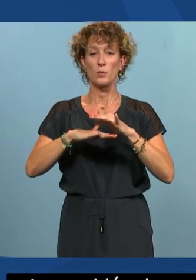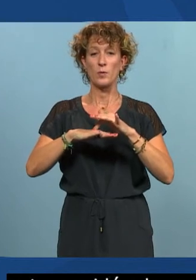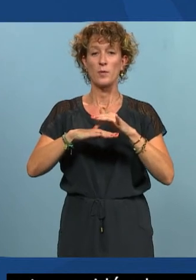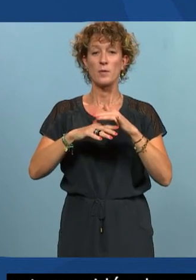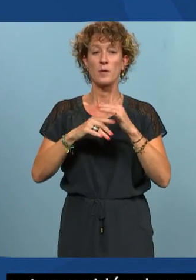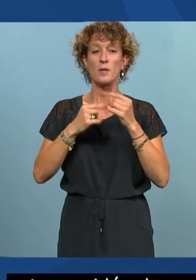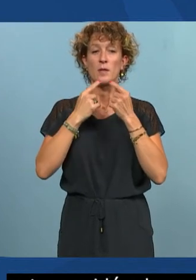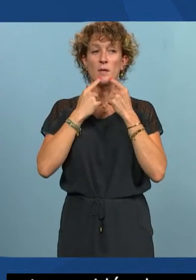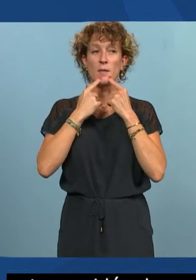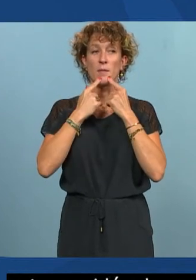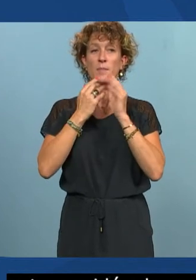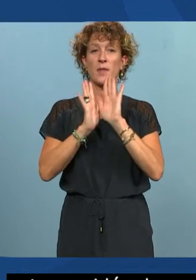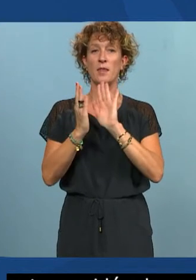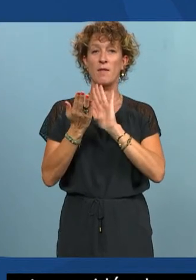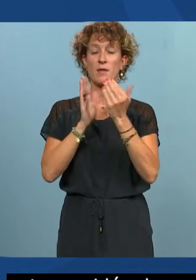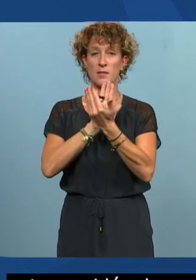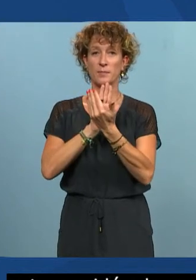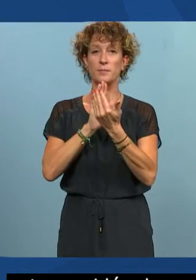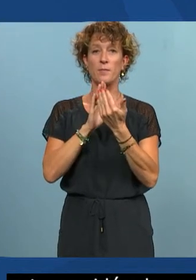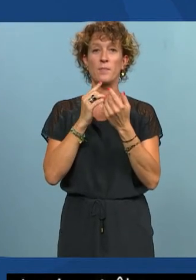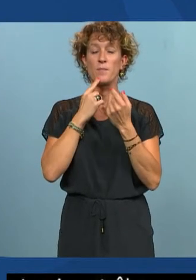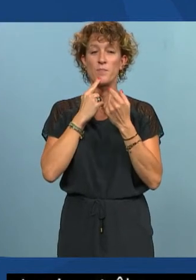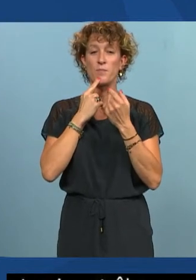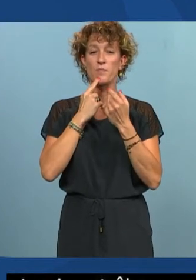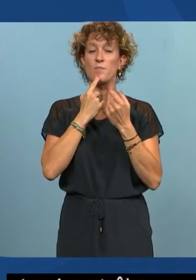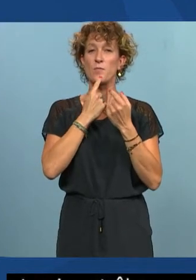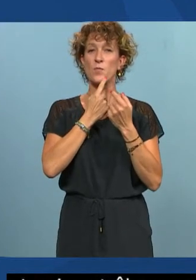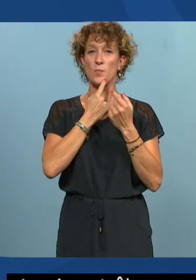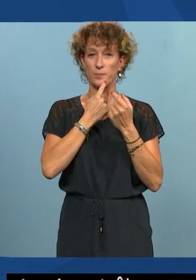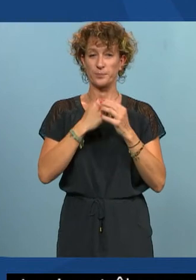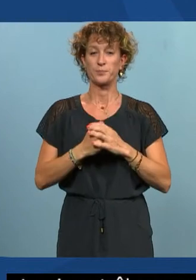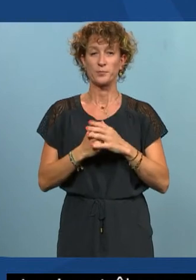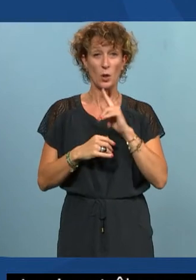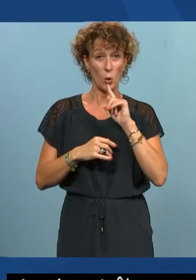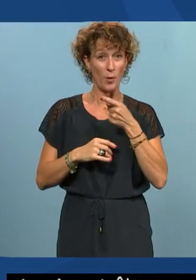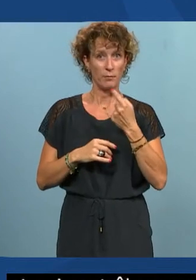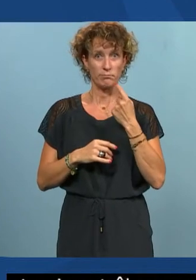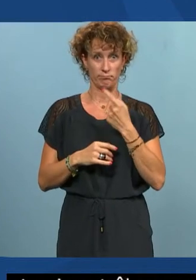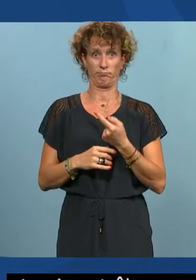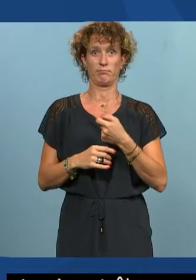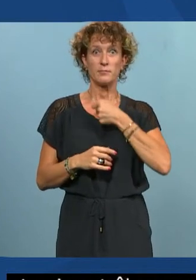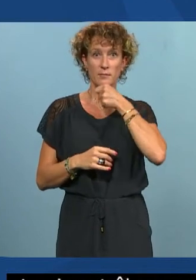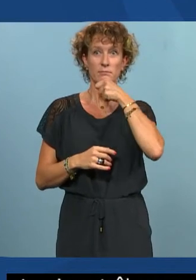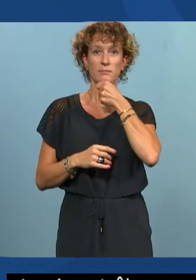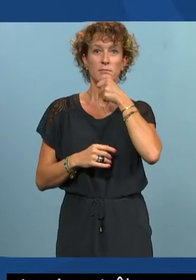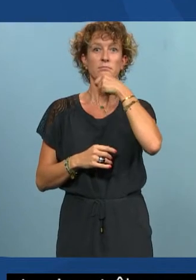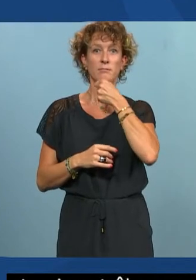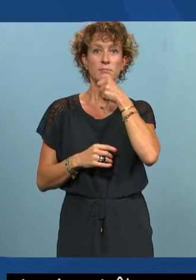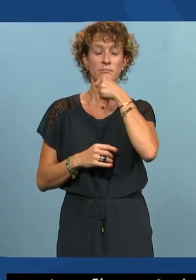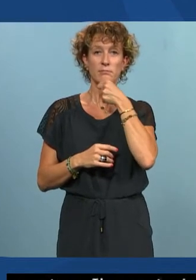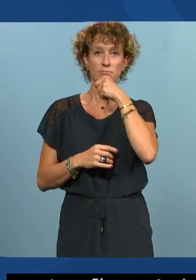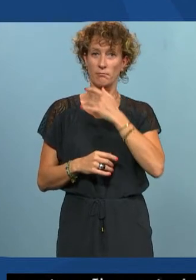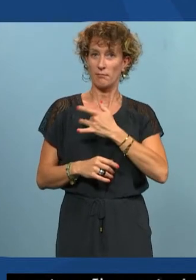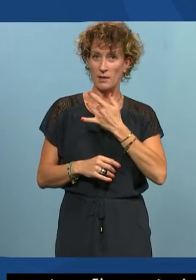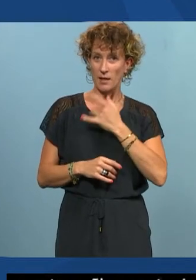va sur l'élément précédent, et le troisième, c'est actionne le bouton sur lequel tu es en cours. C'est assez intéressant à voir et ça montre cette